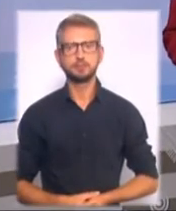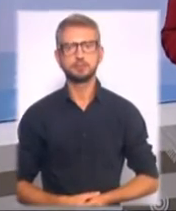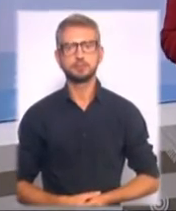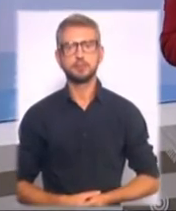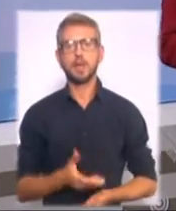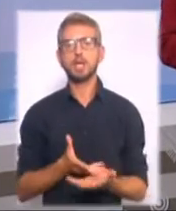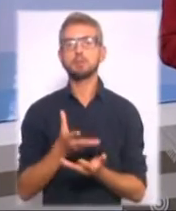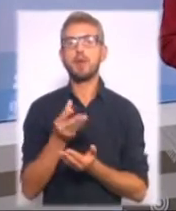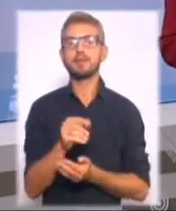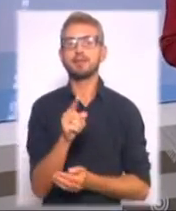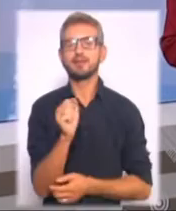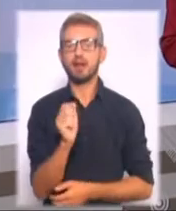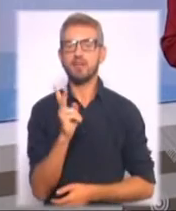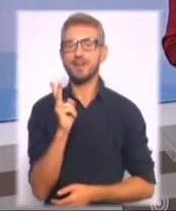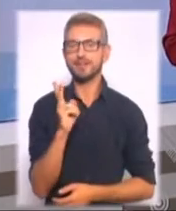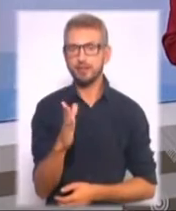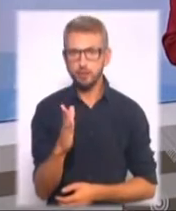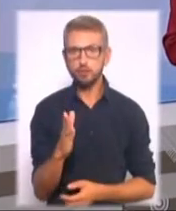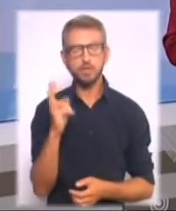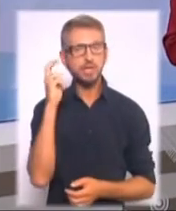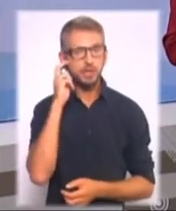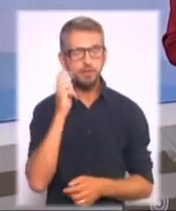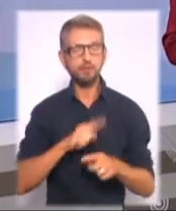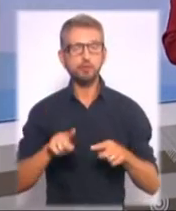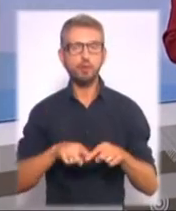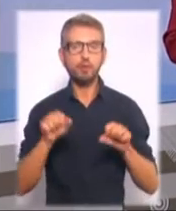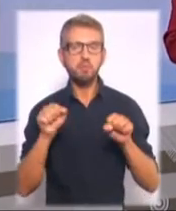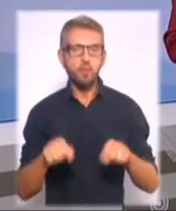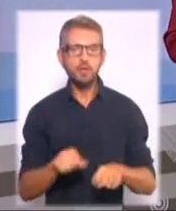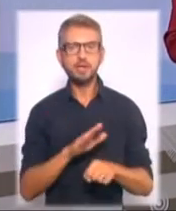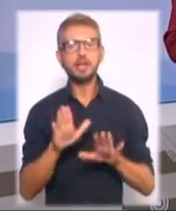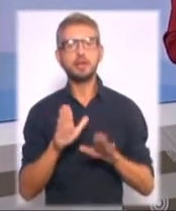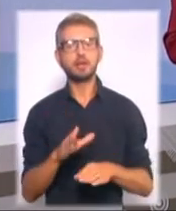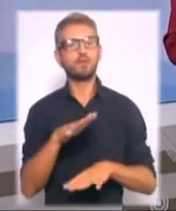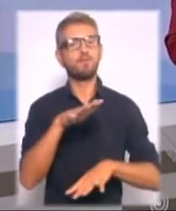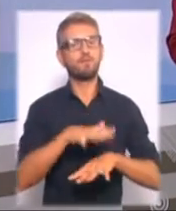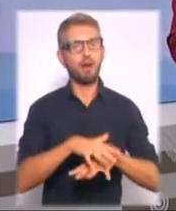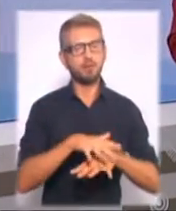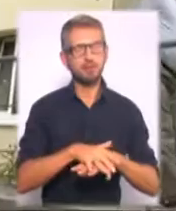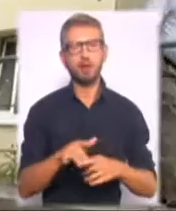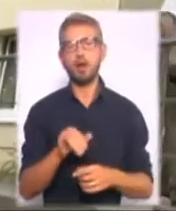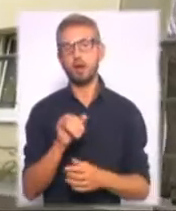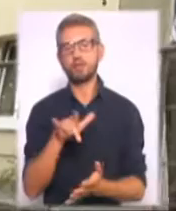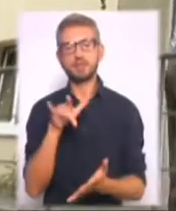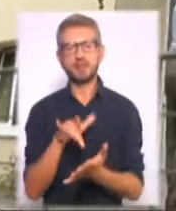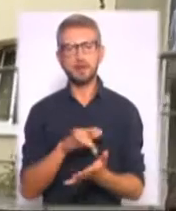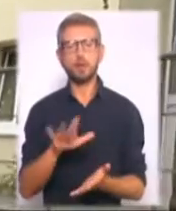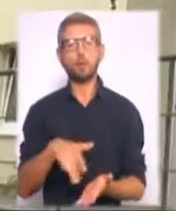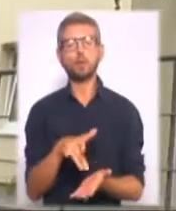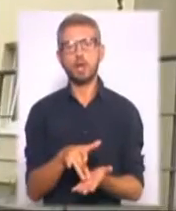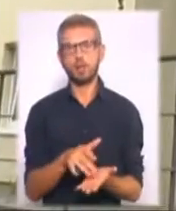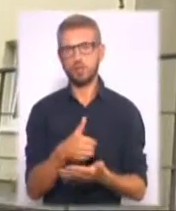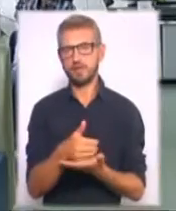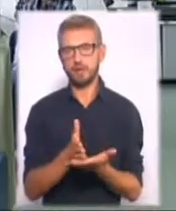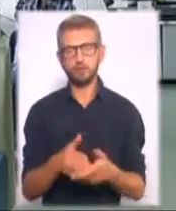Сплатити за спожиті комунальні послуги у Києві невдовзі можна буде не тільки у банківських установах, а й у центрах комунального сервісу.